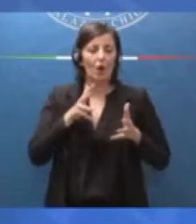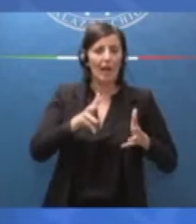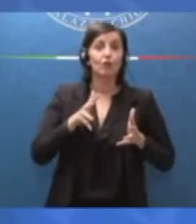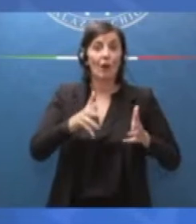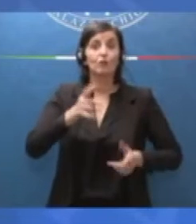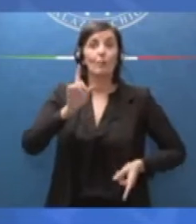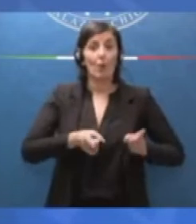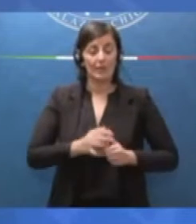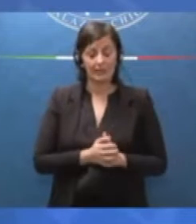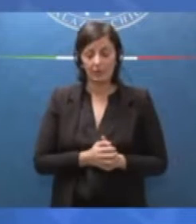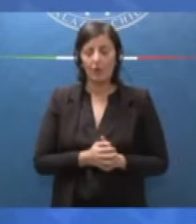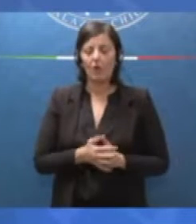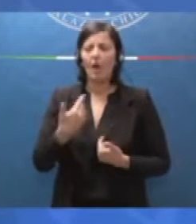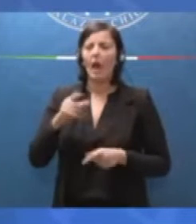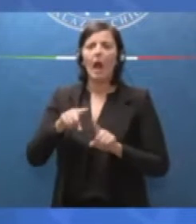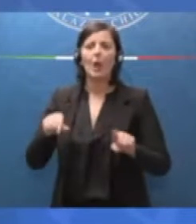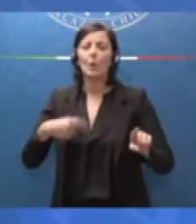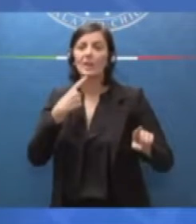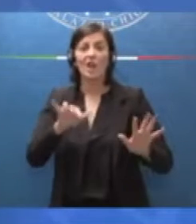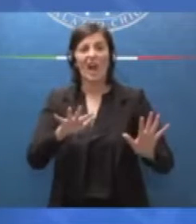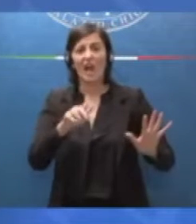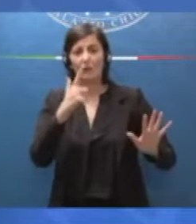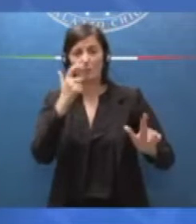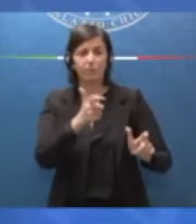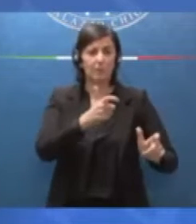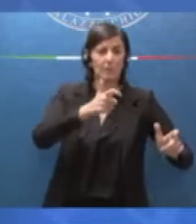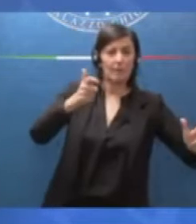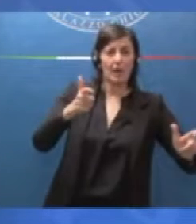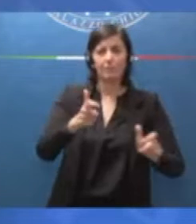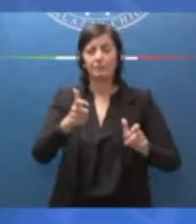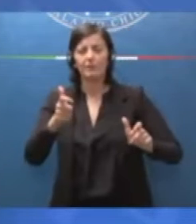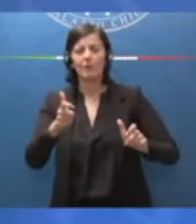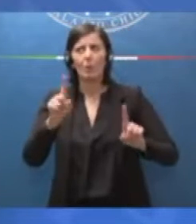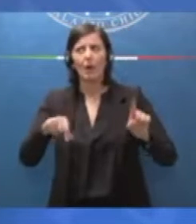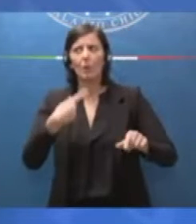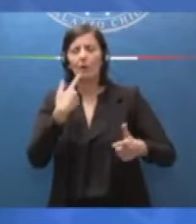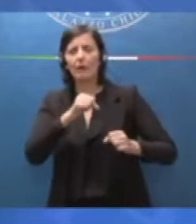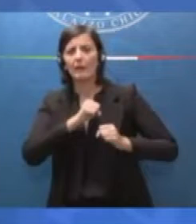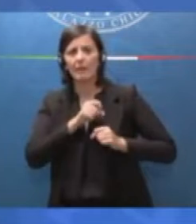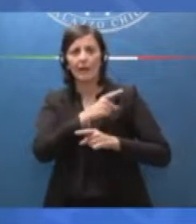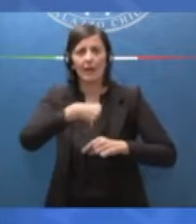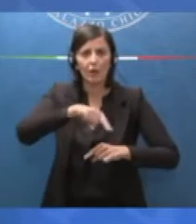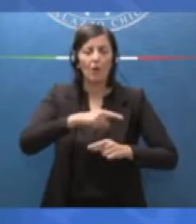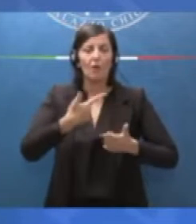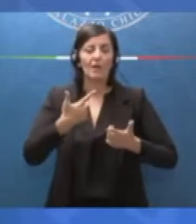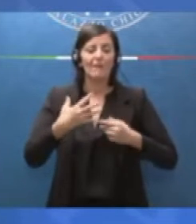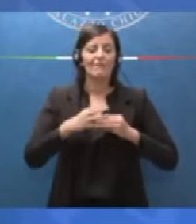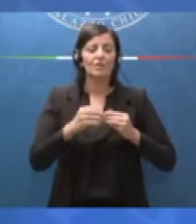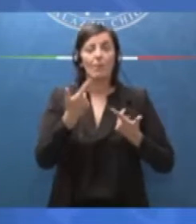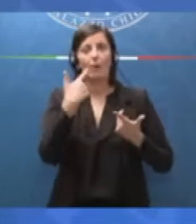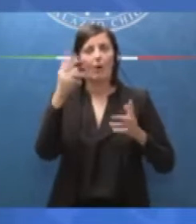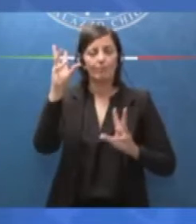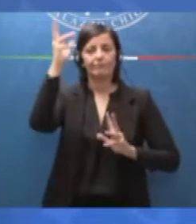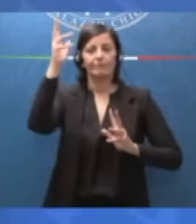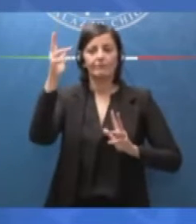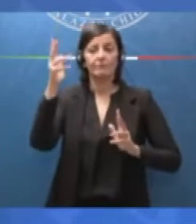Tanti invocavano sforamente di qua, sfondamente di là, si aspettavano che facessimo, diciamo così, un po' di follie.